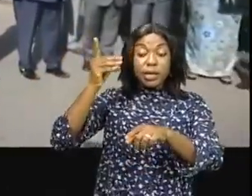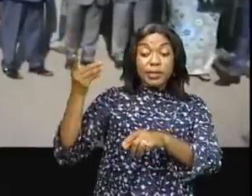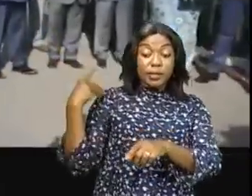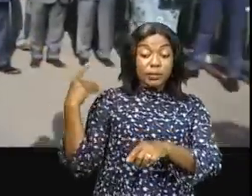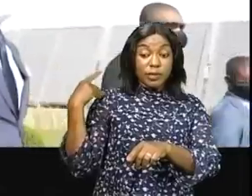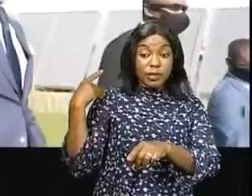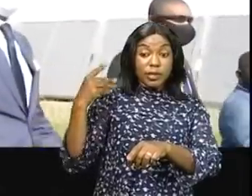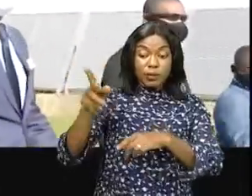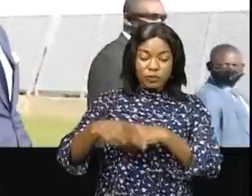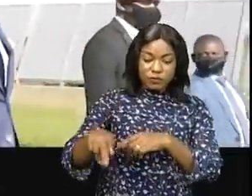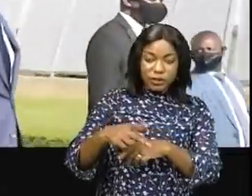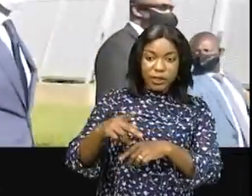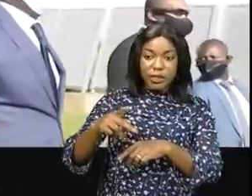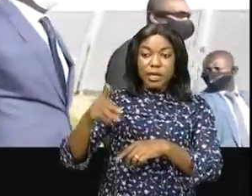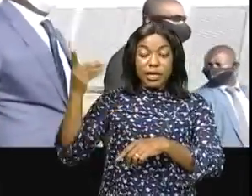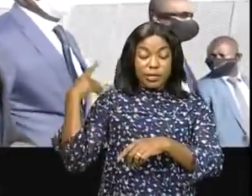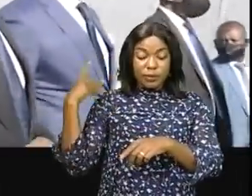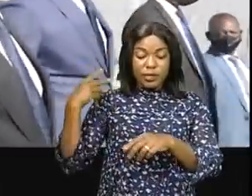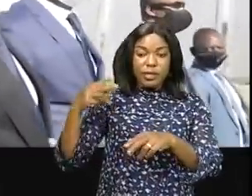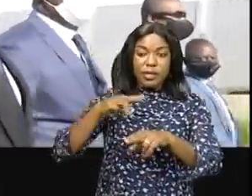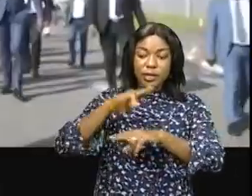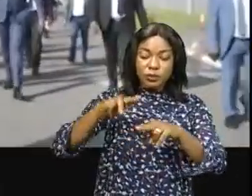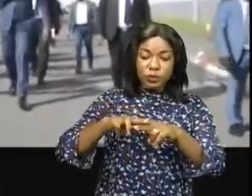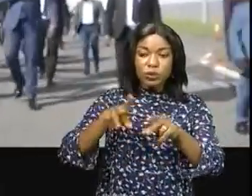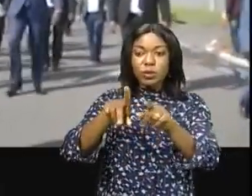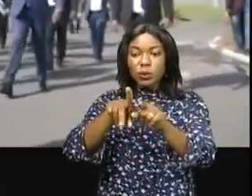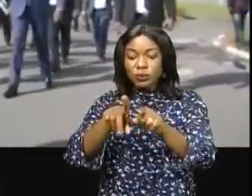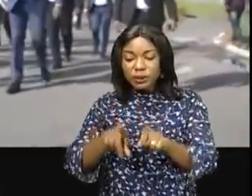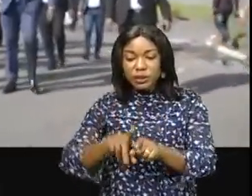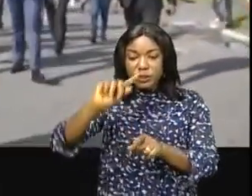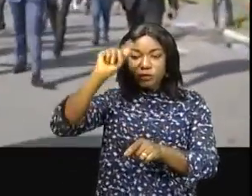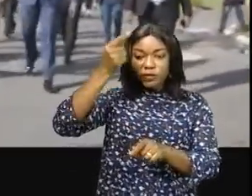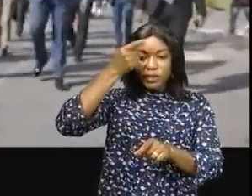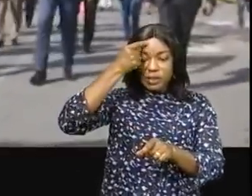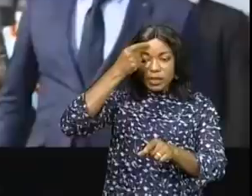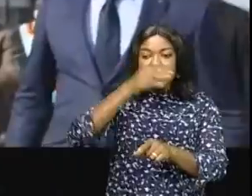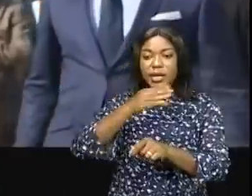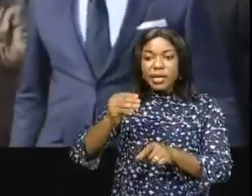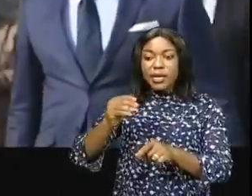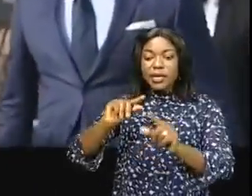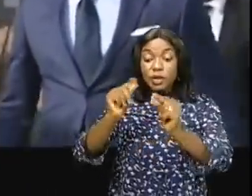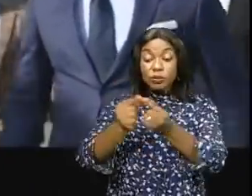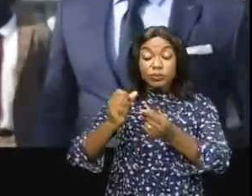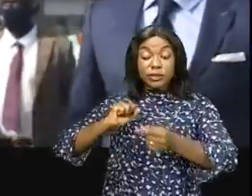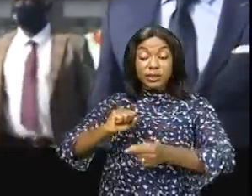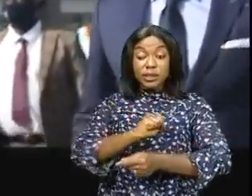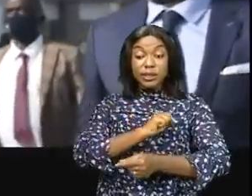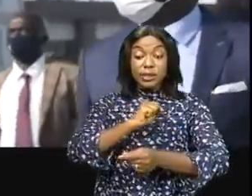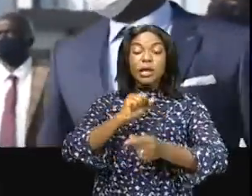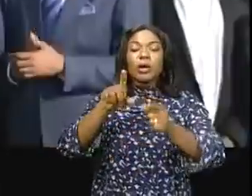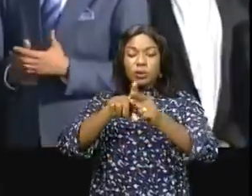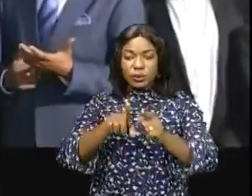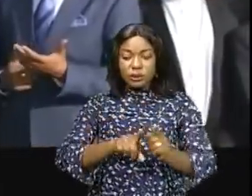députés nationaux, gouverneurs du Haut-Katanga Jacques Yaboulakatoué, ainsi que la délégation du Sénat, conduite par les rapporteurs Michel